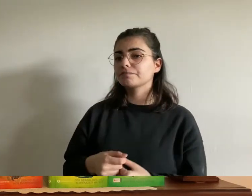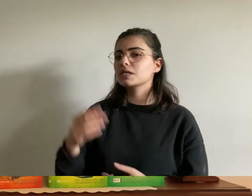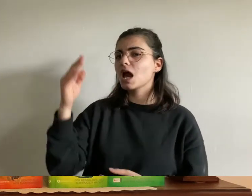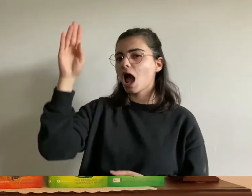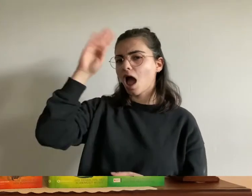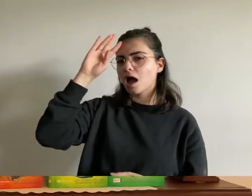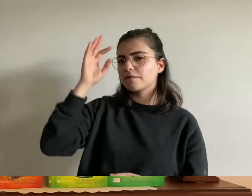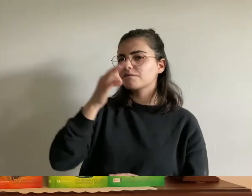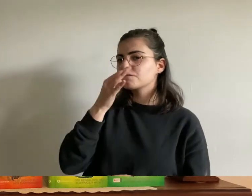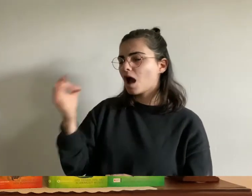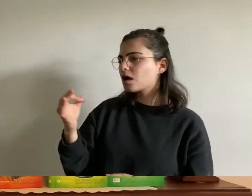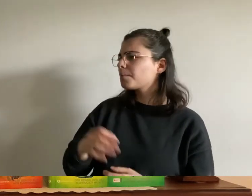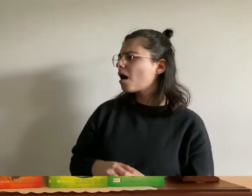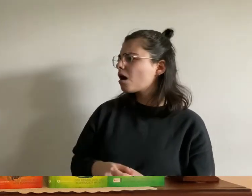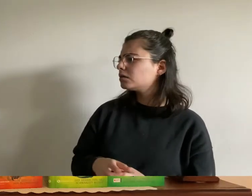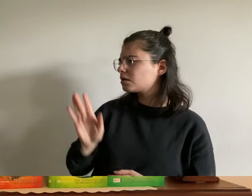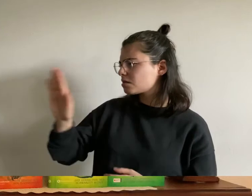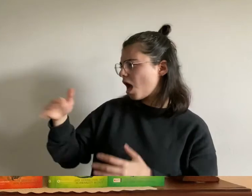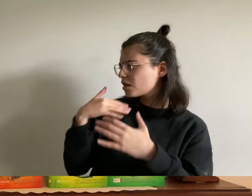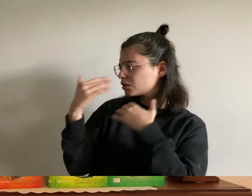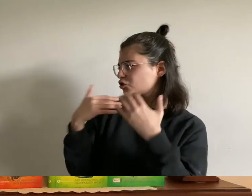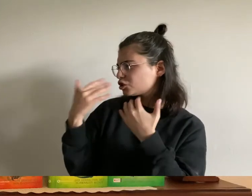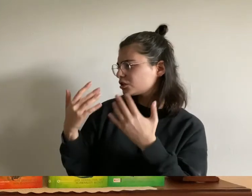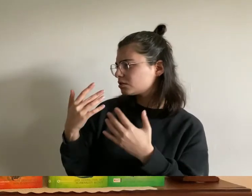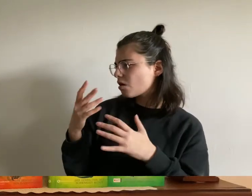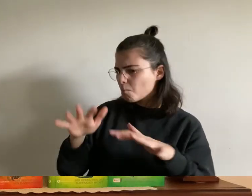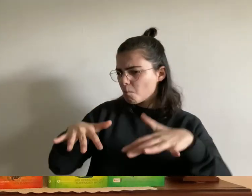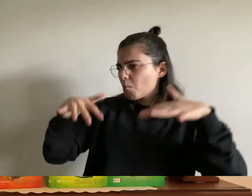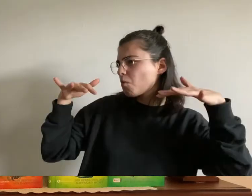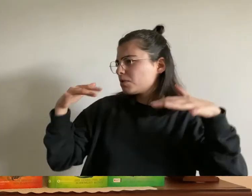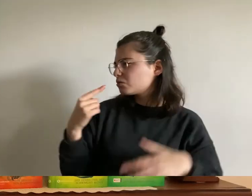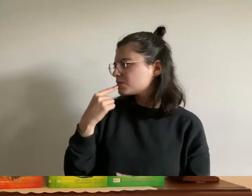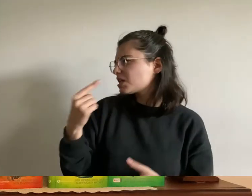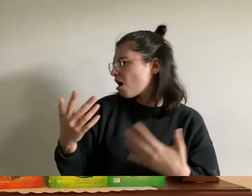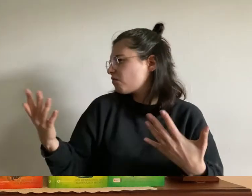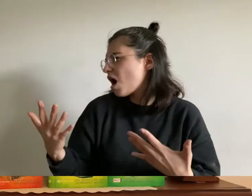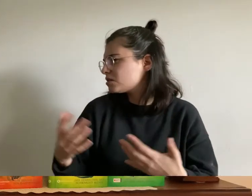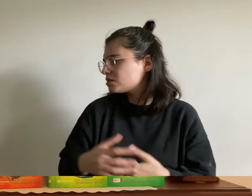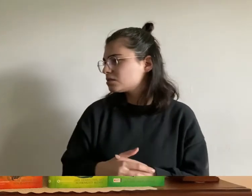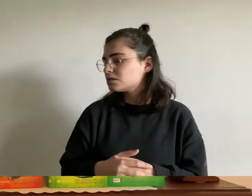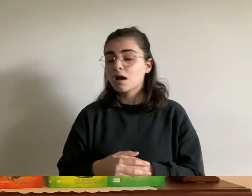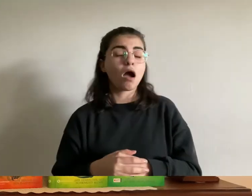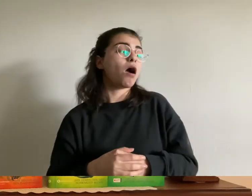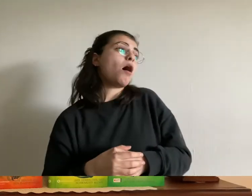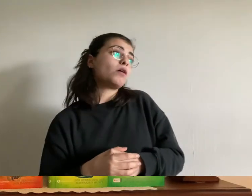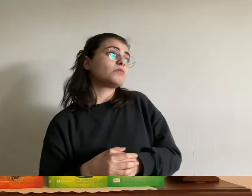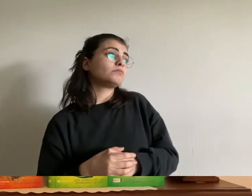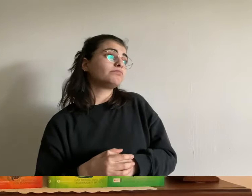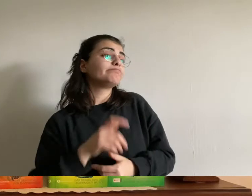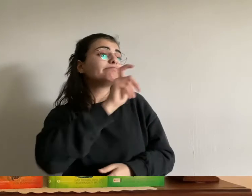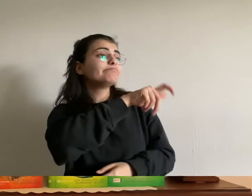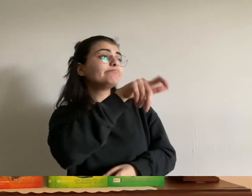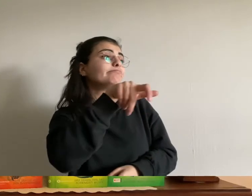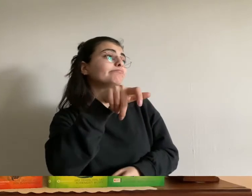zuckte mit den schultern einige glauben die prophezeiung haben sich endlich erfüllt sie hoffen dass die kinder wolfrat